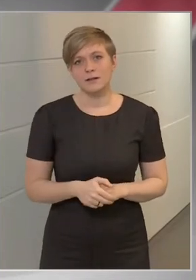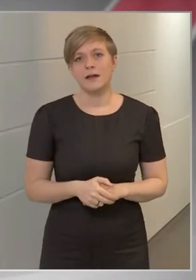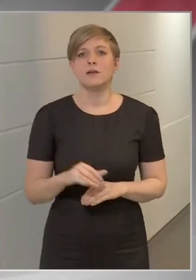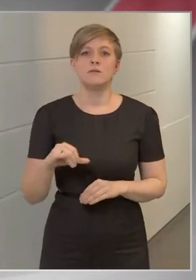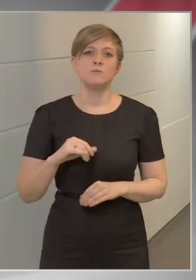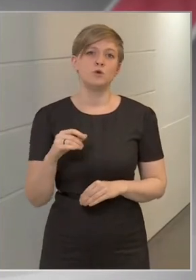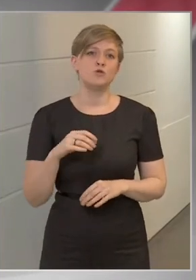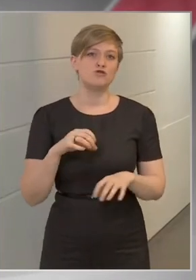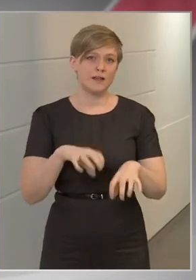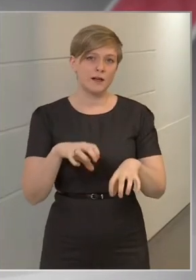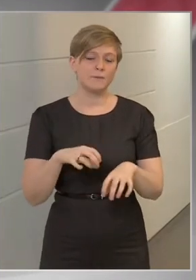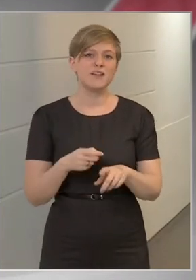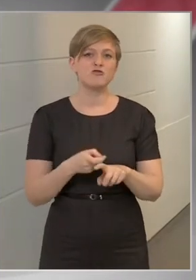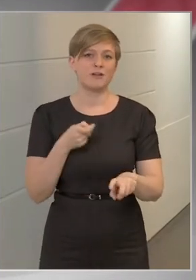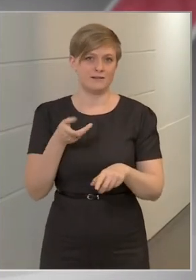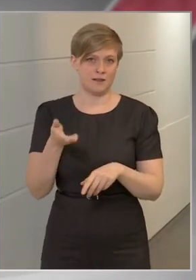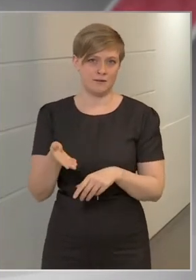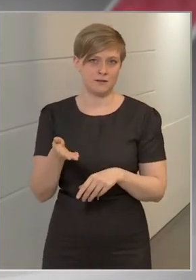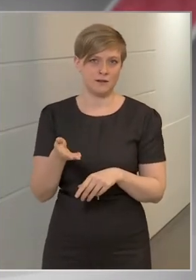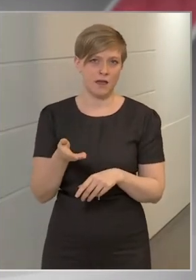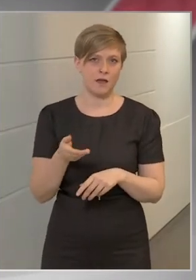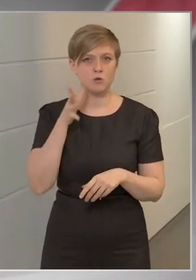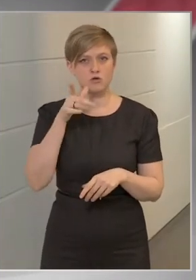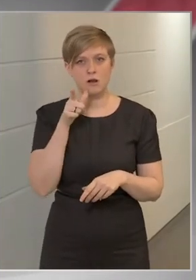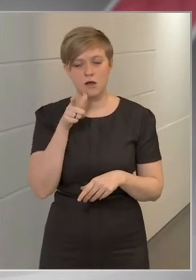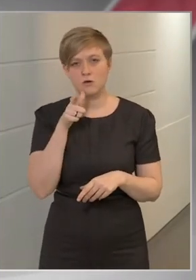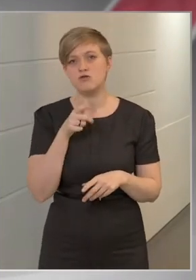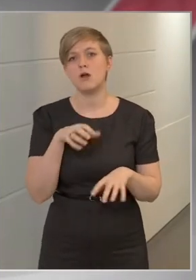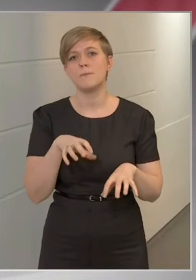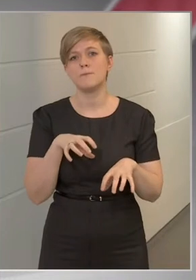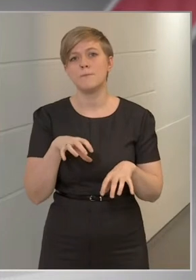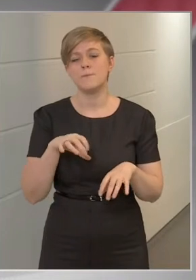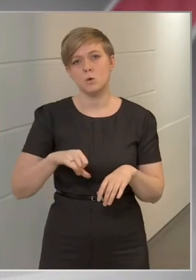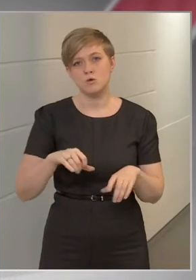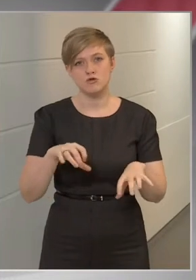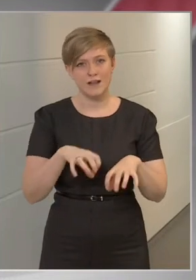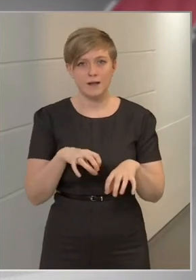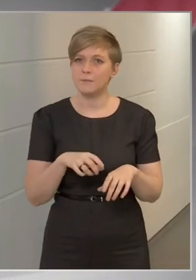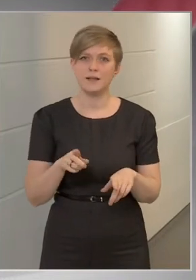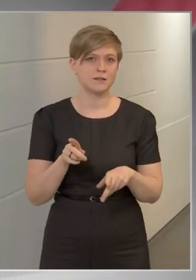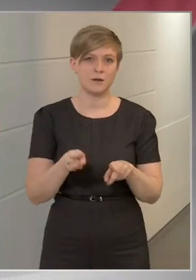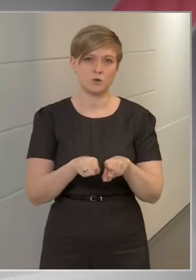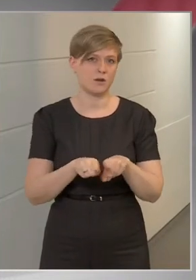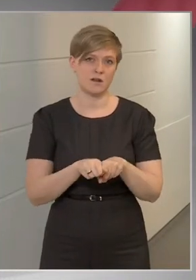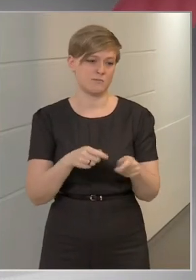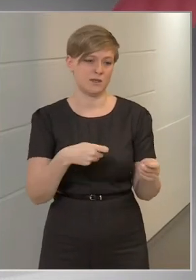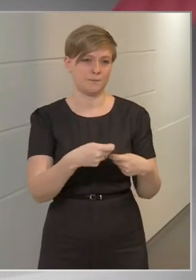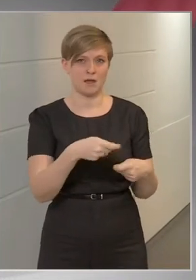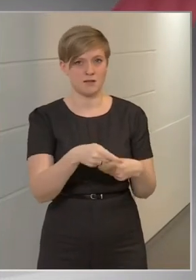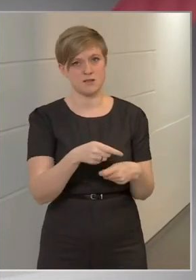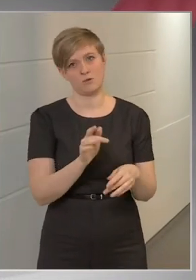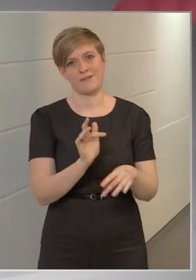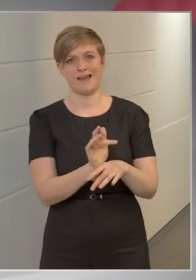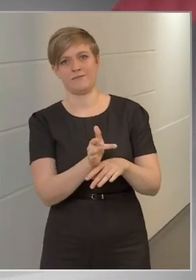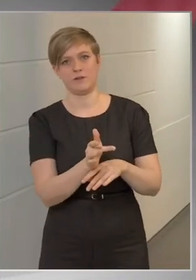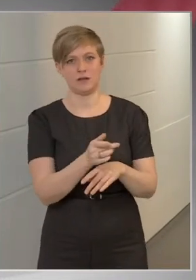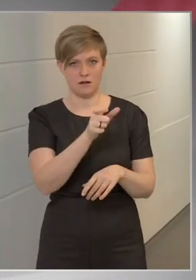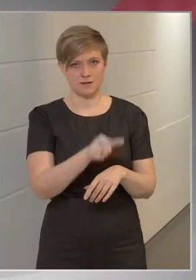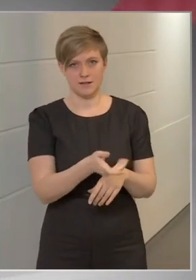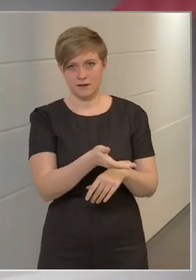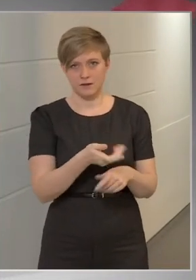bűncselekménynek sértetje Kósa Lajos. Nyilván a bűncselekmény az nem azonos azzal, mint hogyha a piacon a kofaveri állt az illetőt,